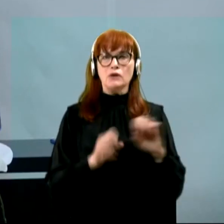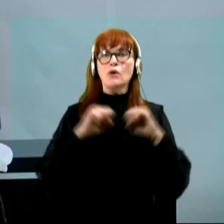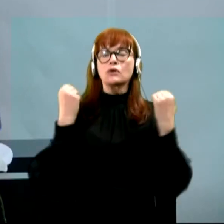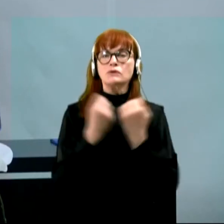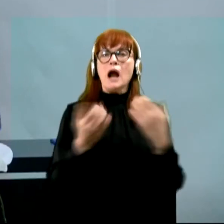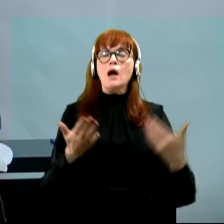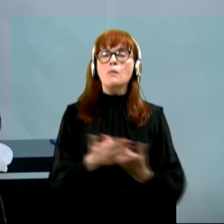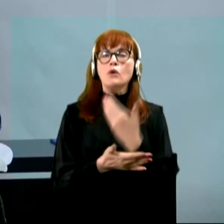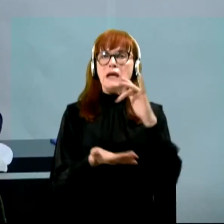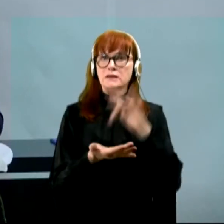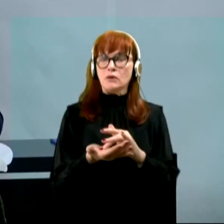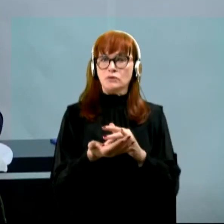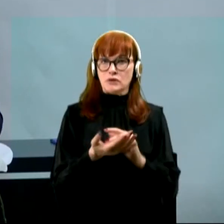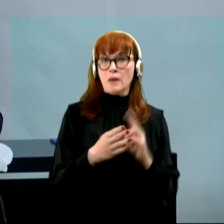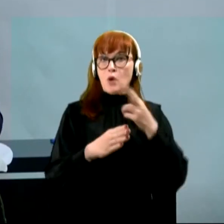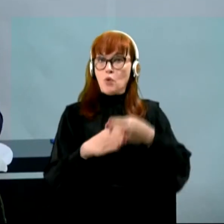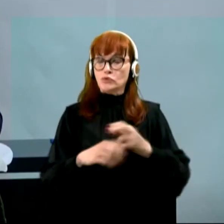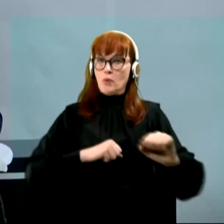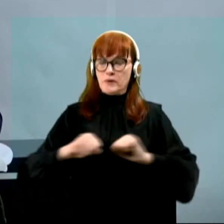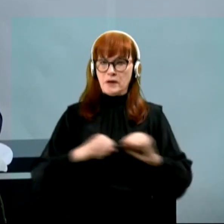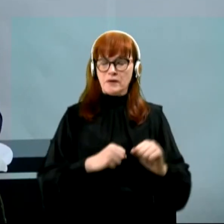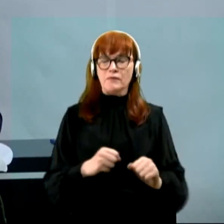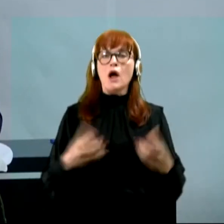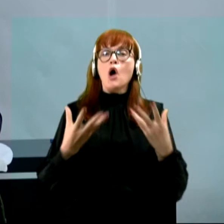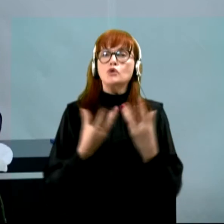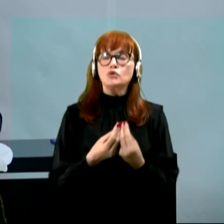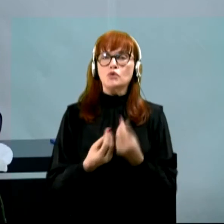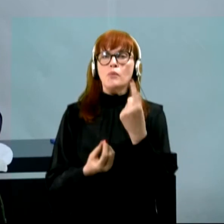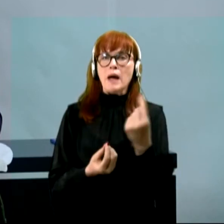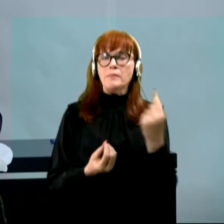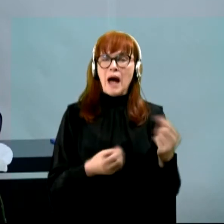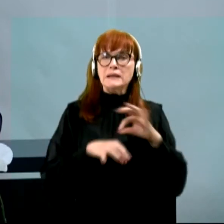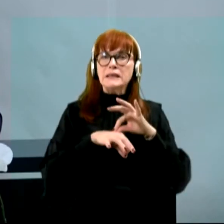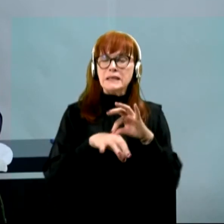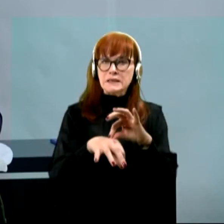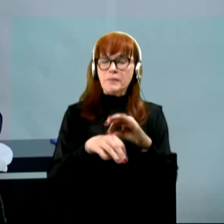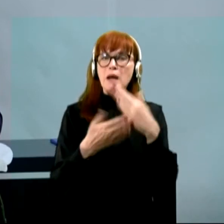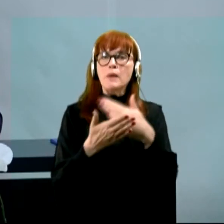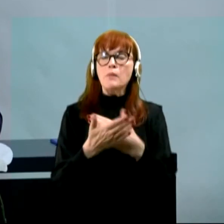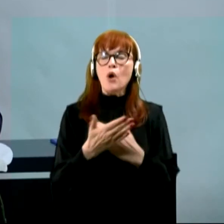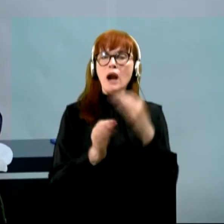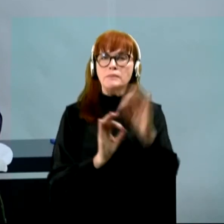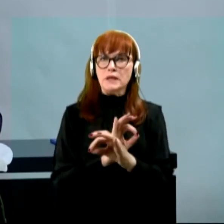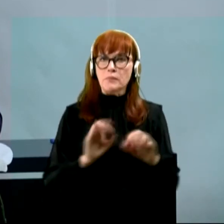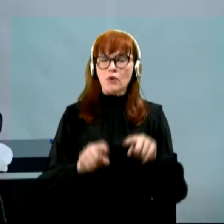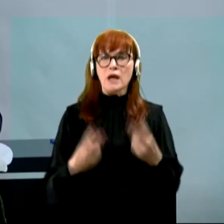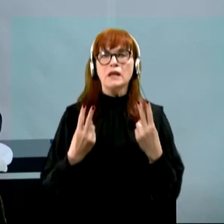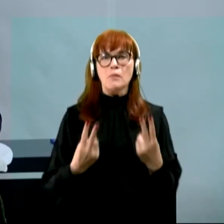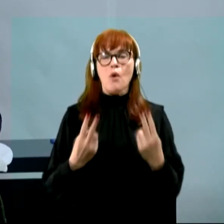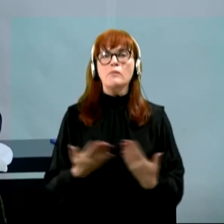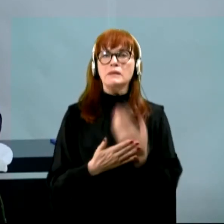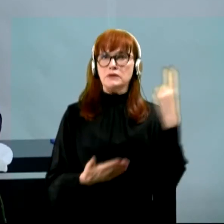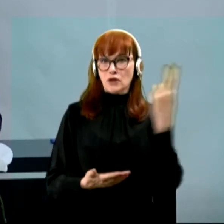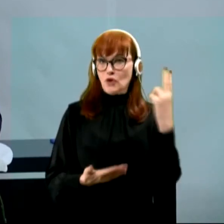modernega centra stopla vlado, da skupaj s partnerji izpeljamo programske projekte, ki so pomembni za